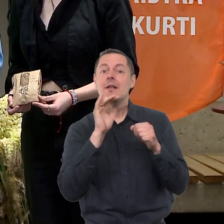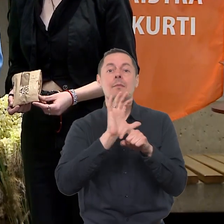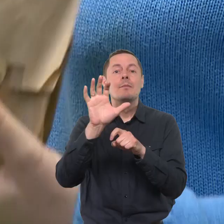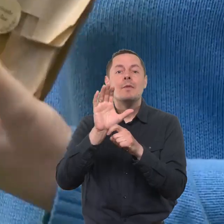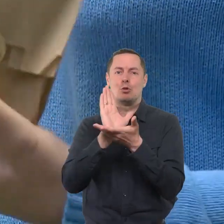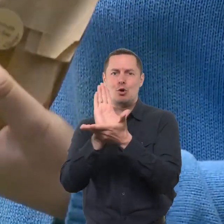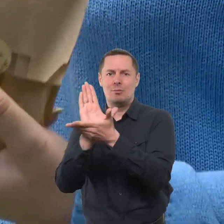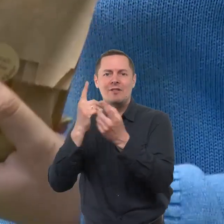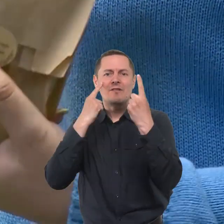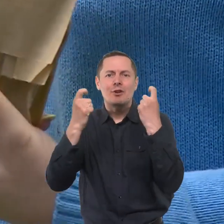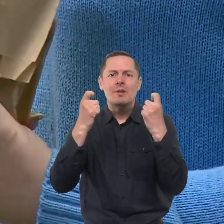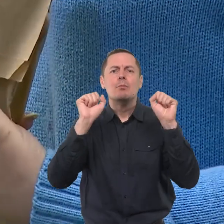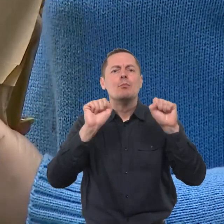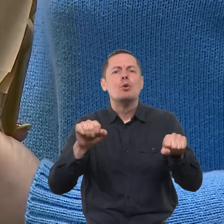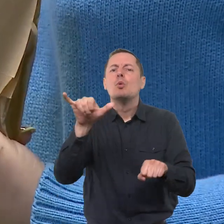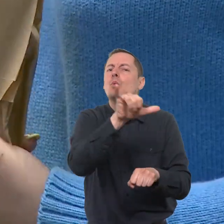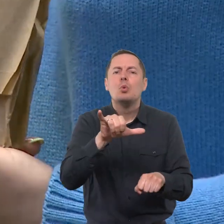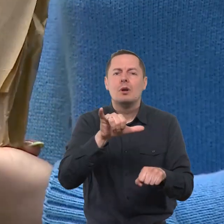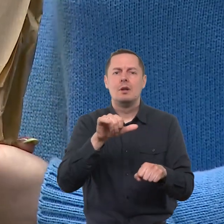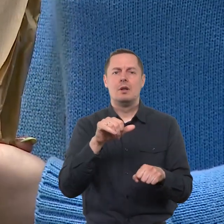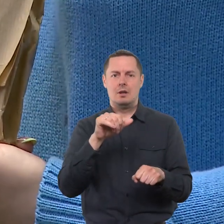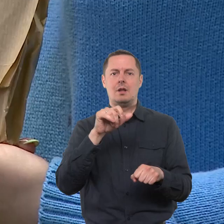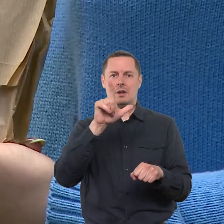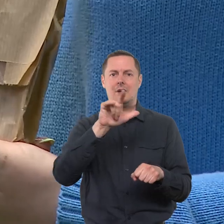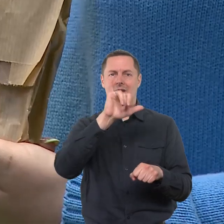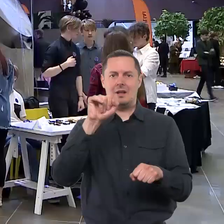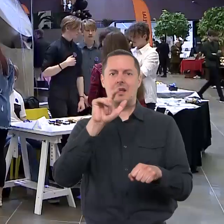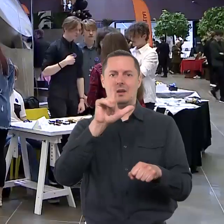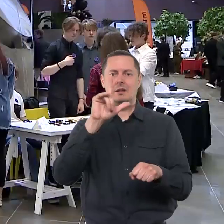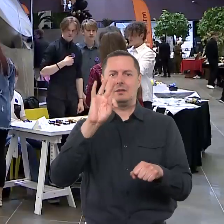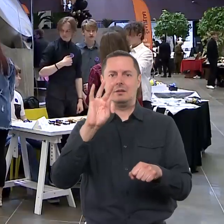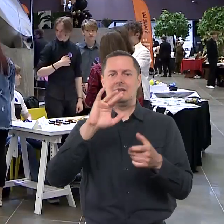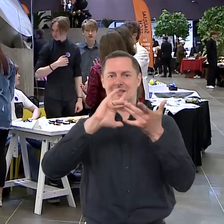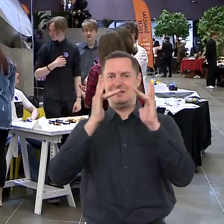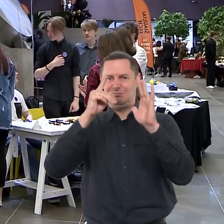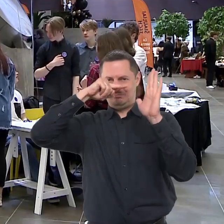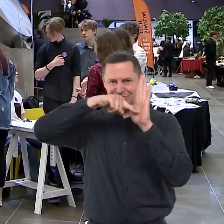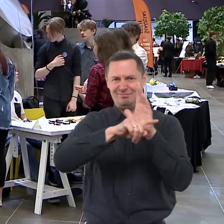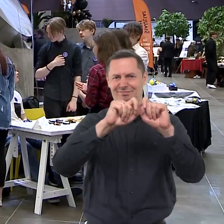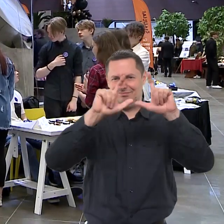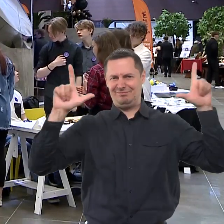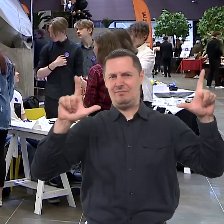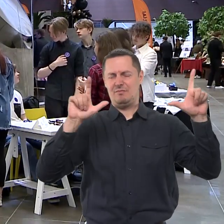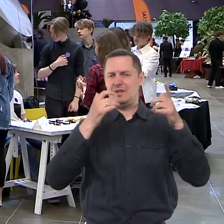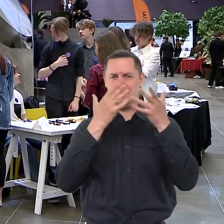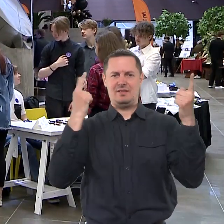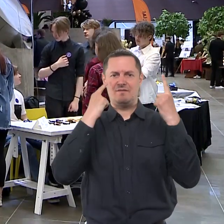įtiktas nominacijas informaciją galite rasti lja.lt internetinėme puslapyje.